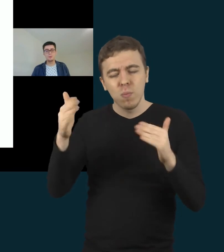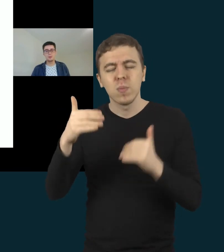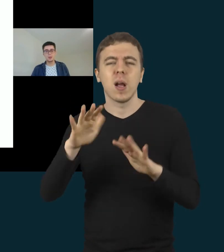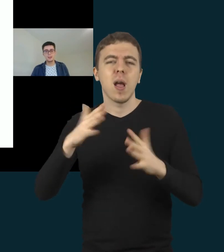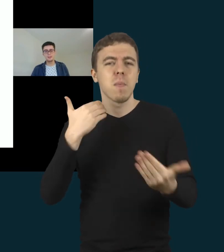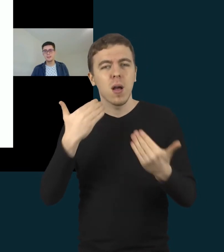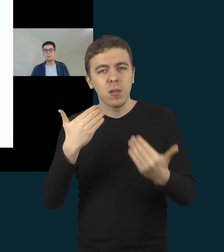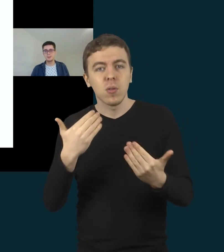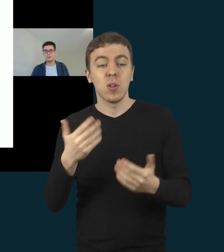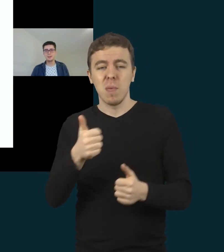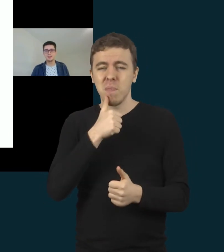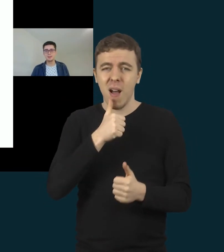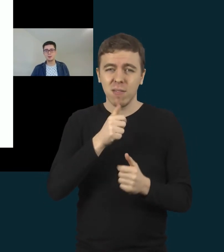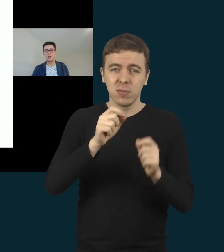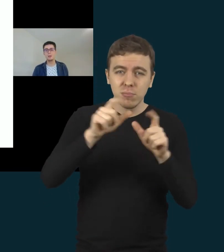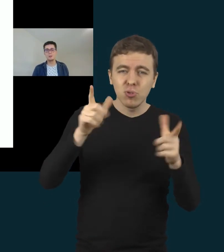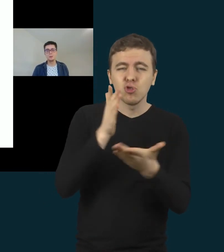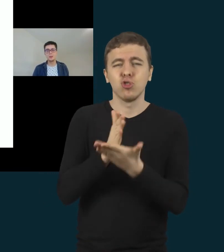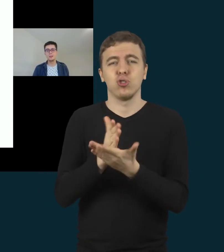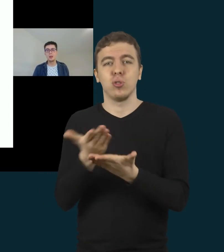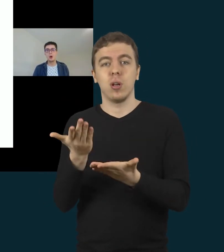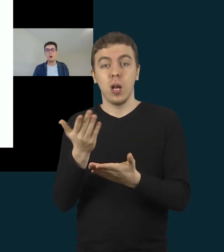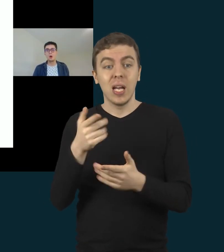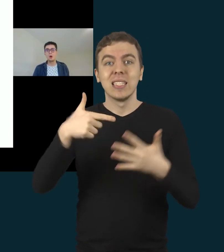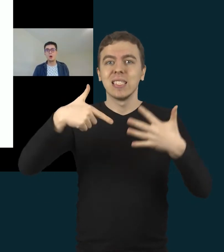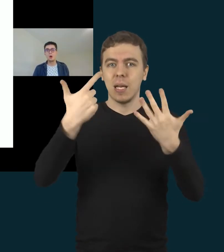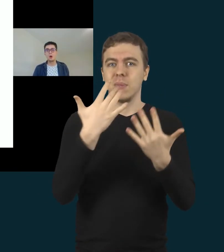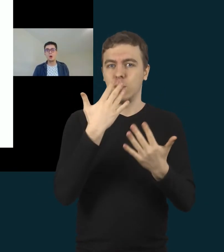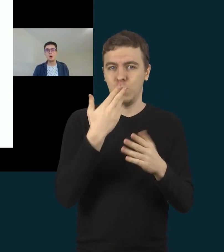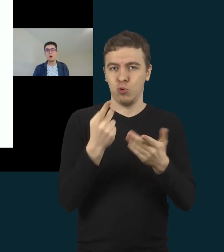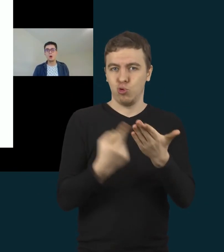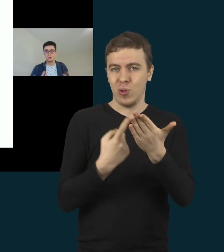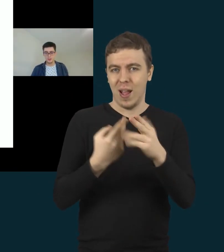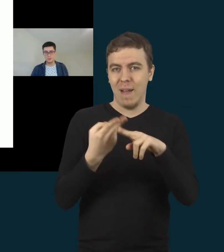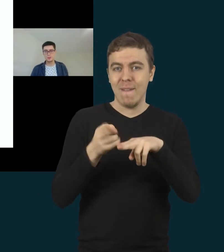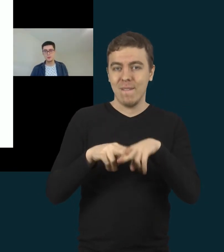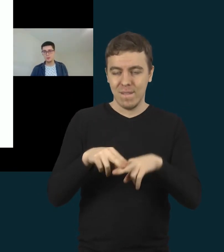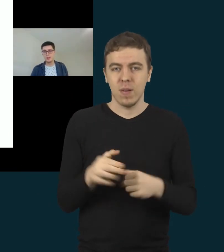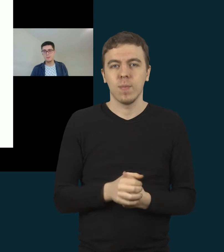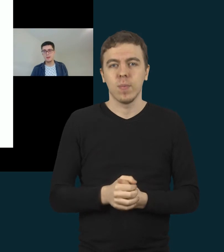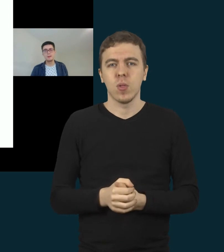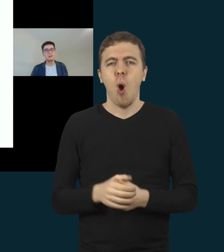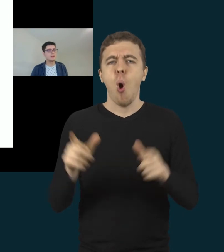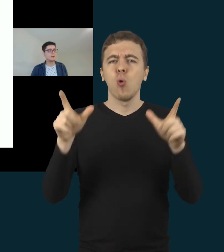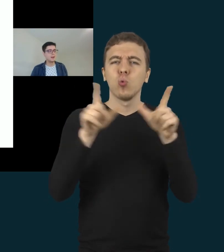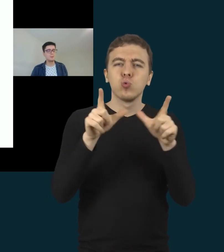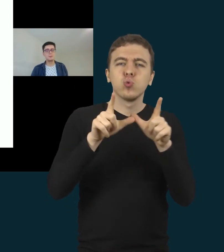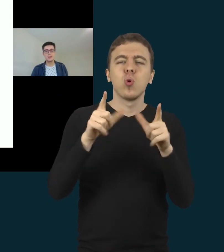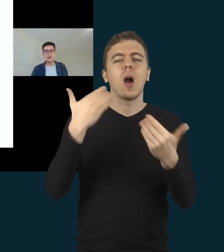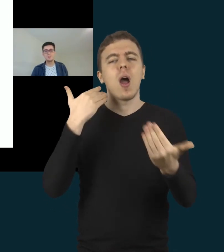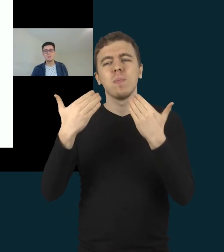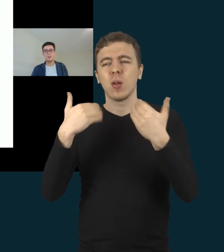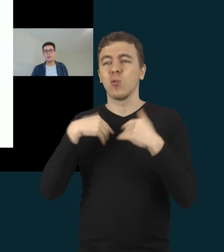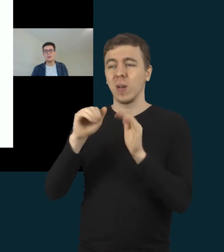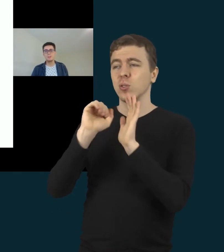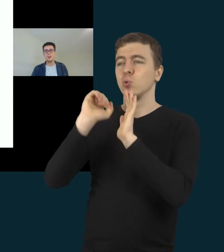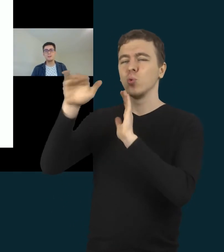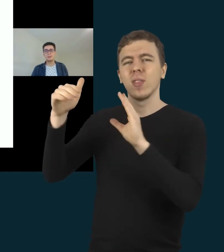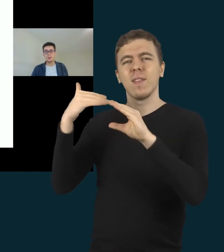pavyzdžiais, tai septintas žurnalo numeris. O užduočių, kurias mes siuntėme tėvams, vaikams,